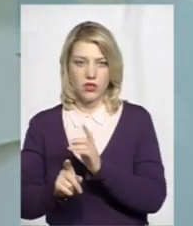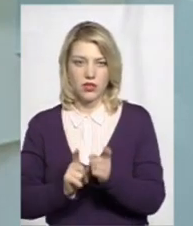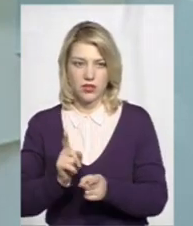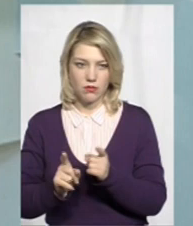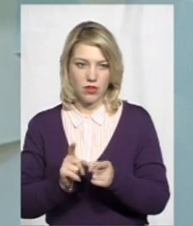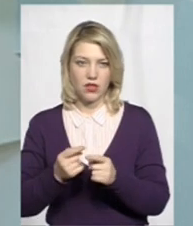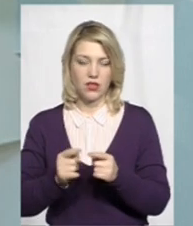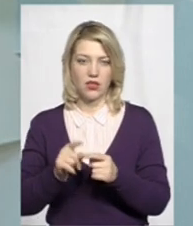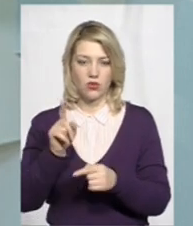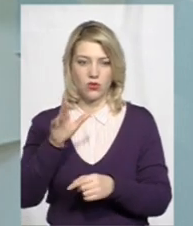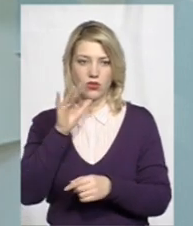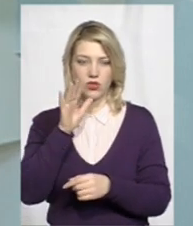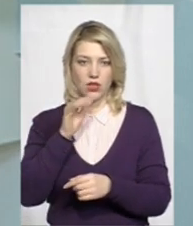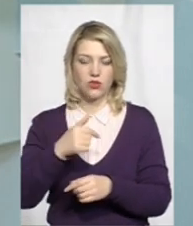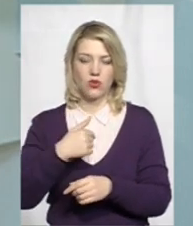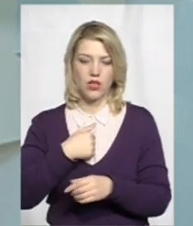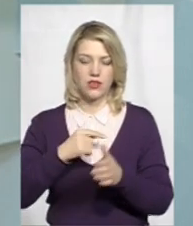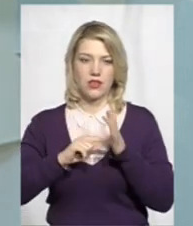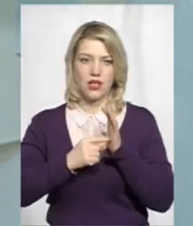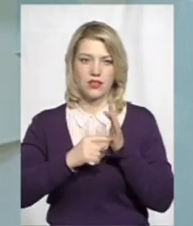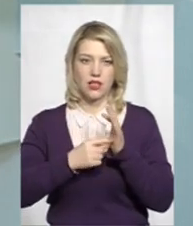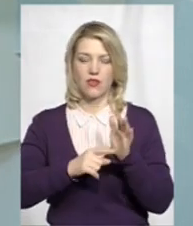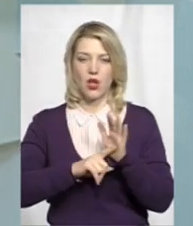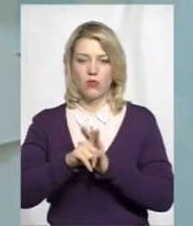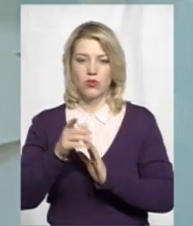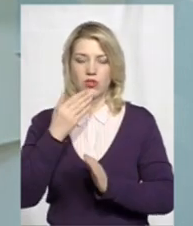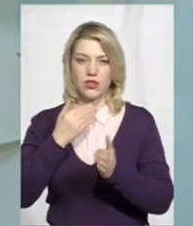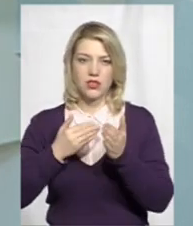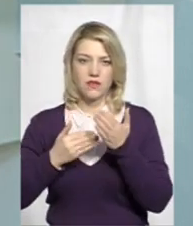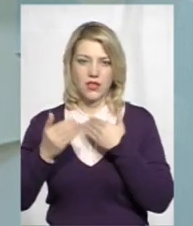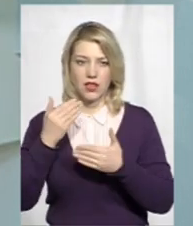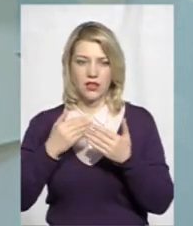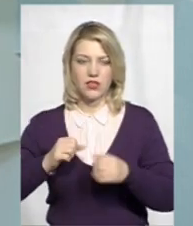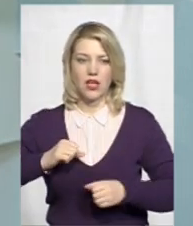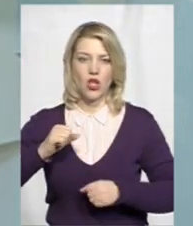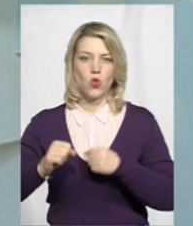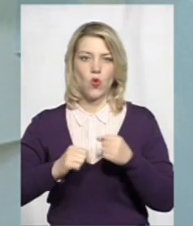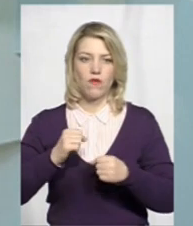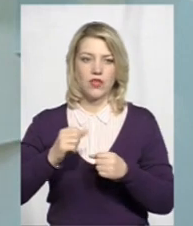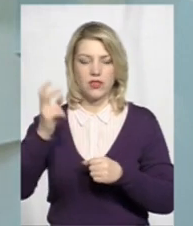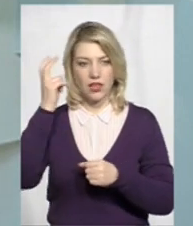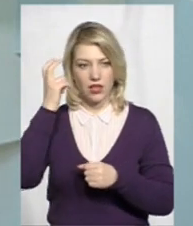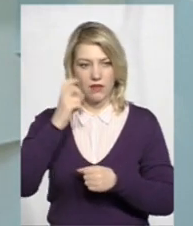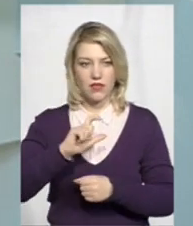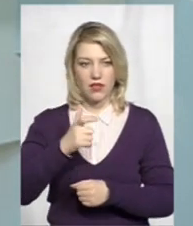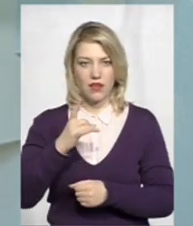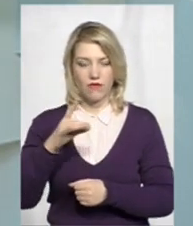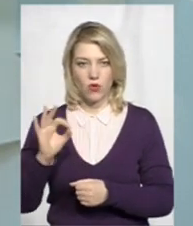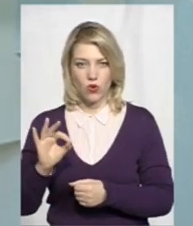час до нас, так, на стирлово, почали звертатися товариство з Києва, Євро,